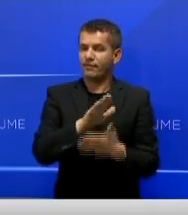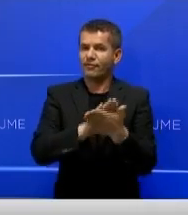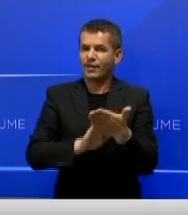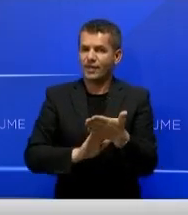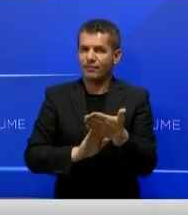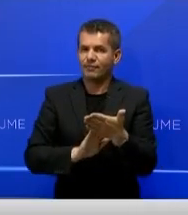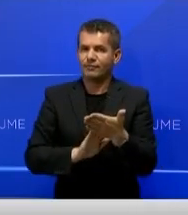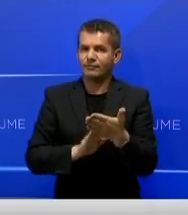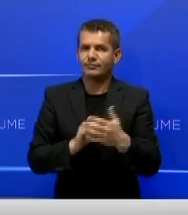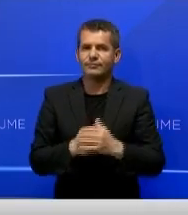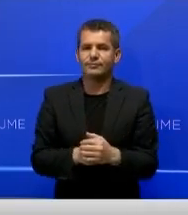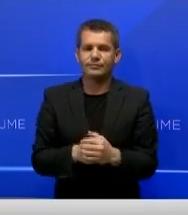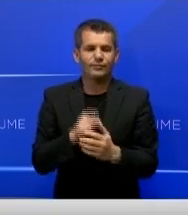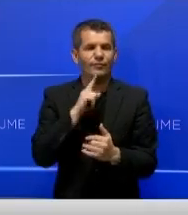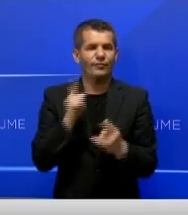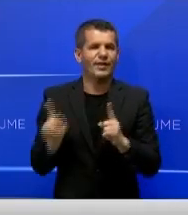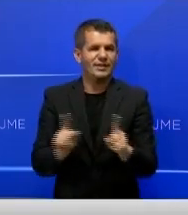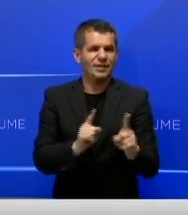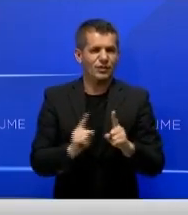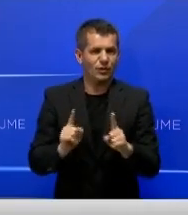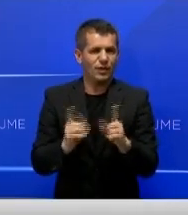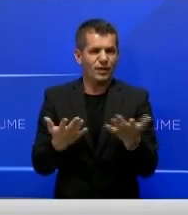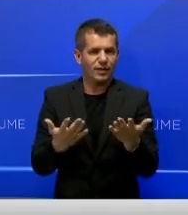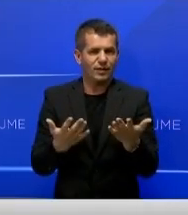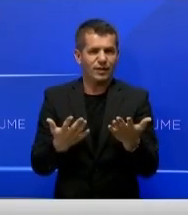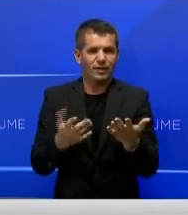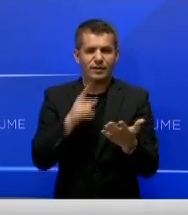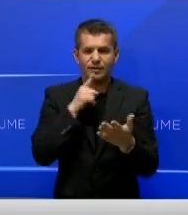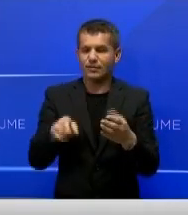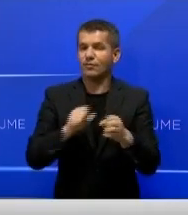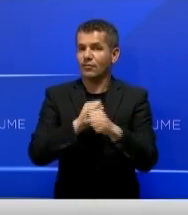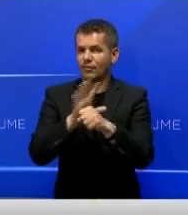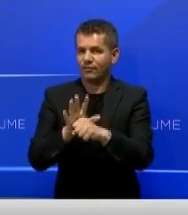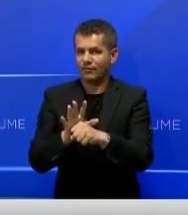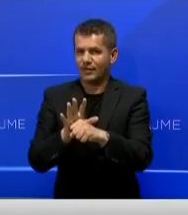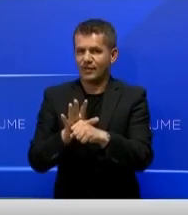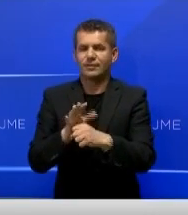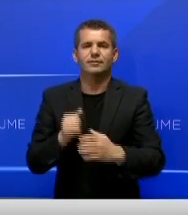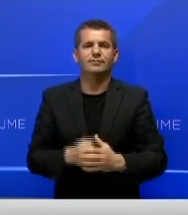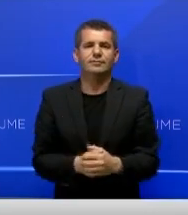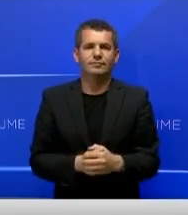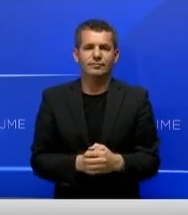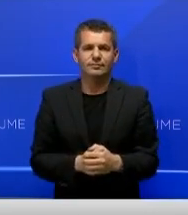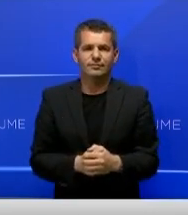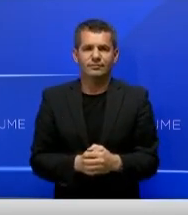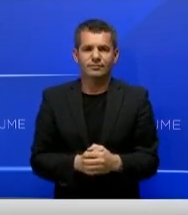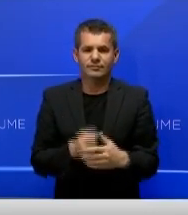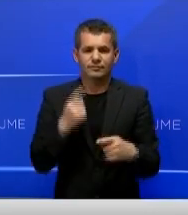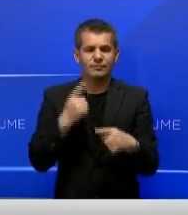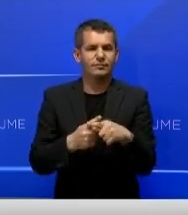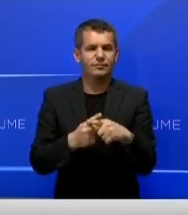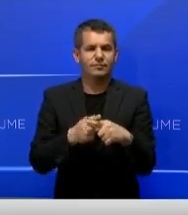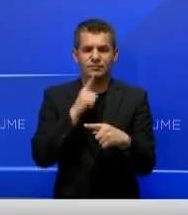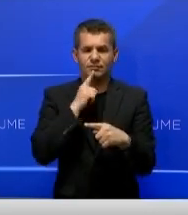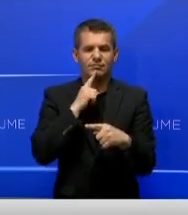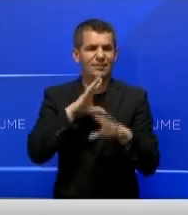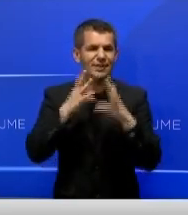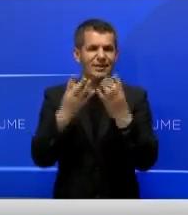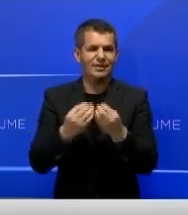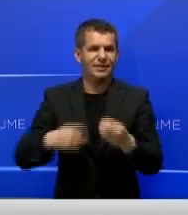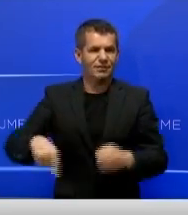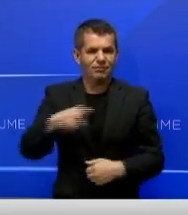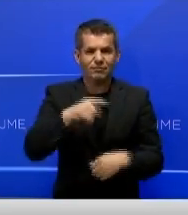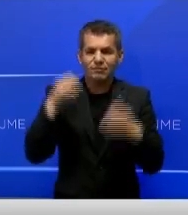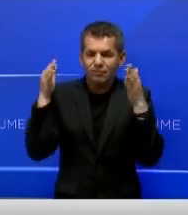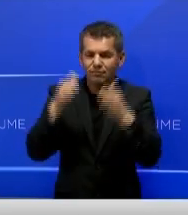gjendja me epidemin COVID-19 në fokus me pacientin, po